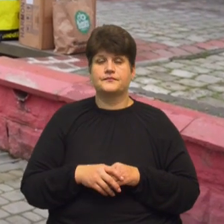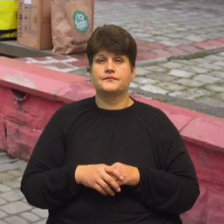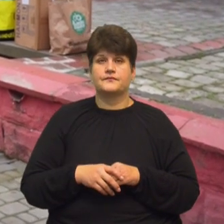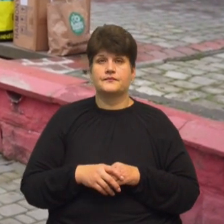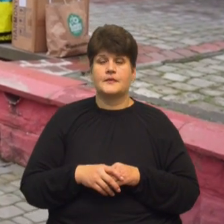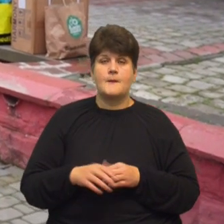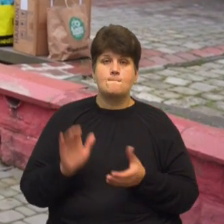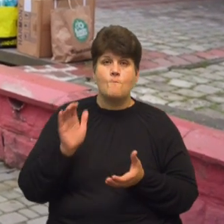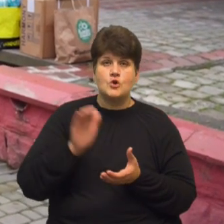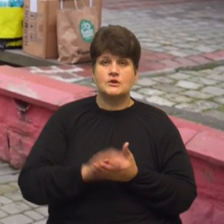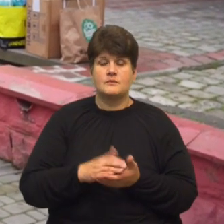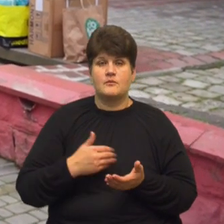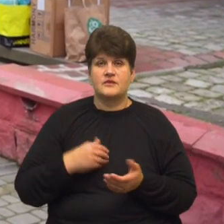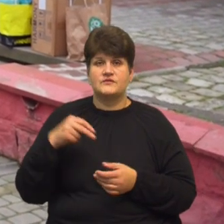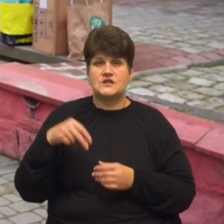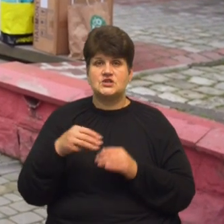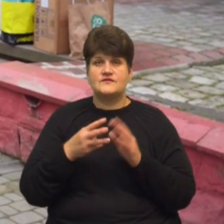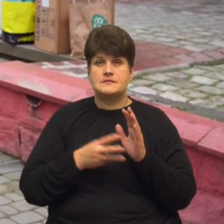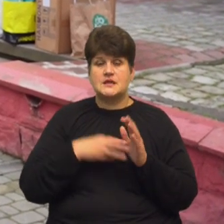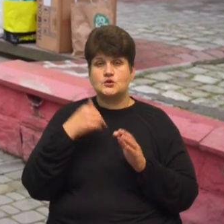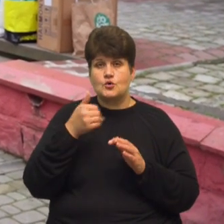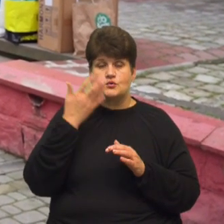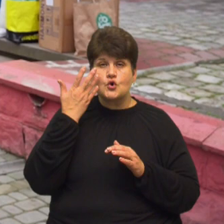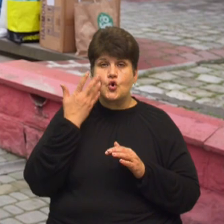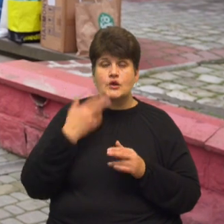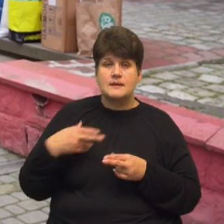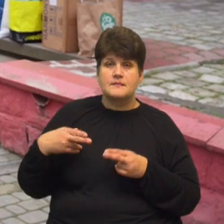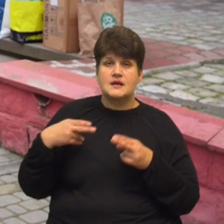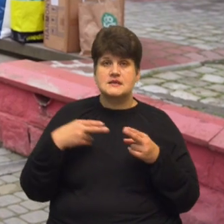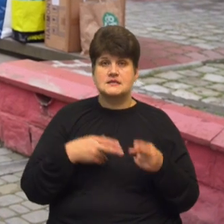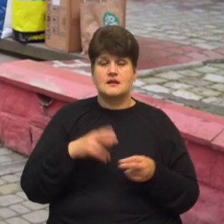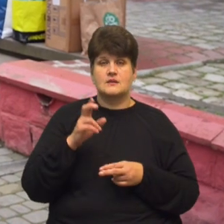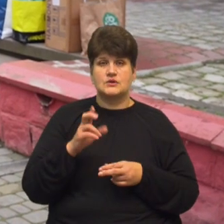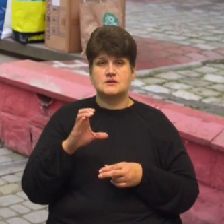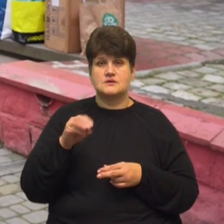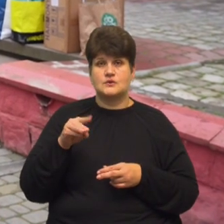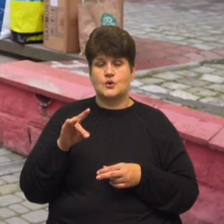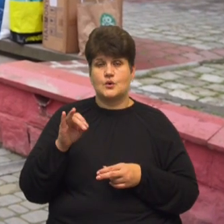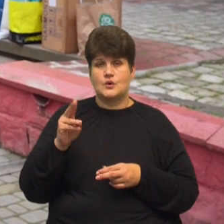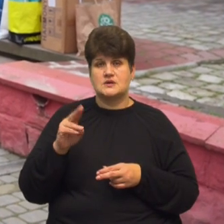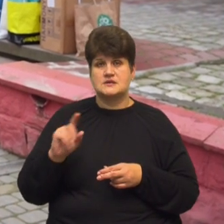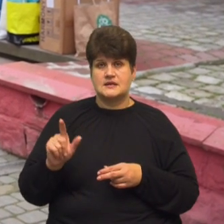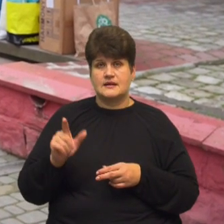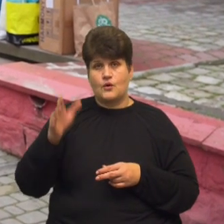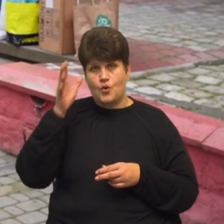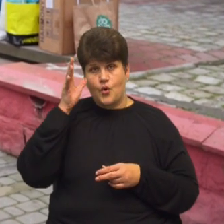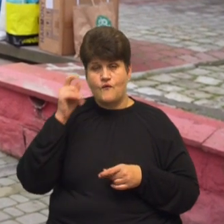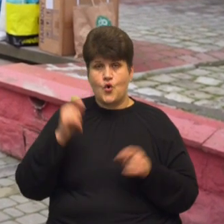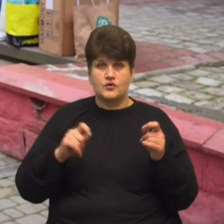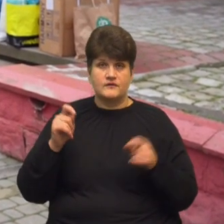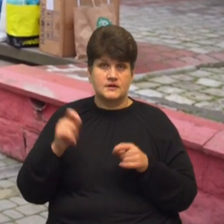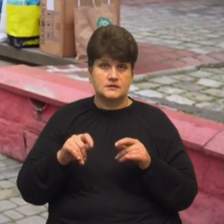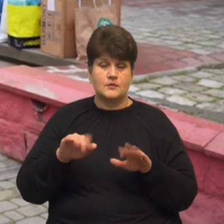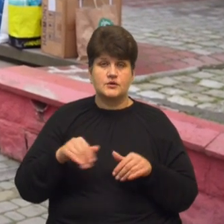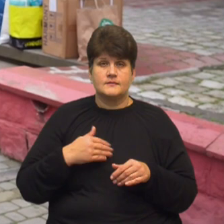Познайомилися ми у 2018 році, коли приїздили до Богдана Строценя на наукову конференцію. Потім наші